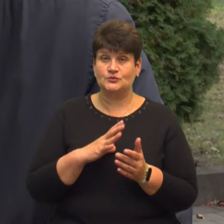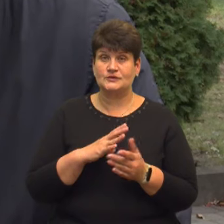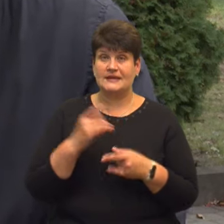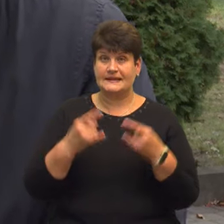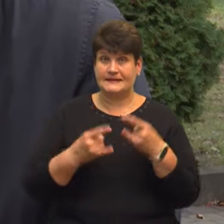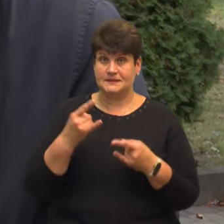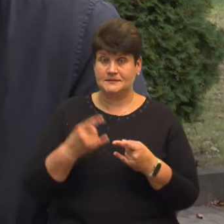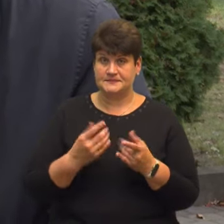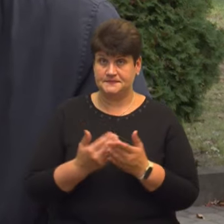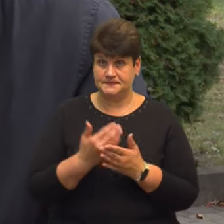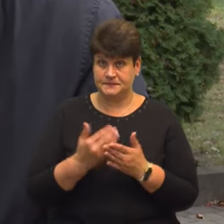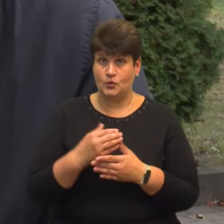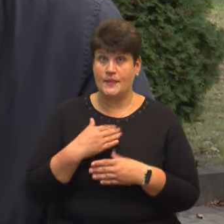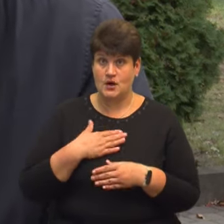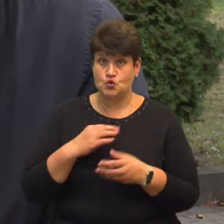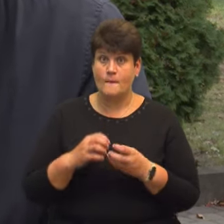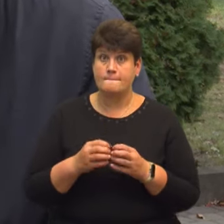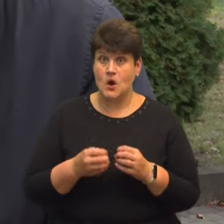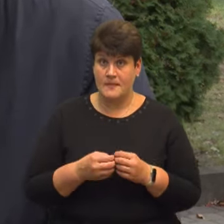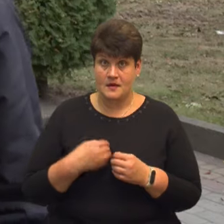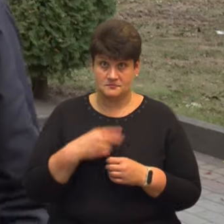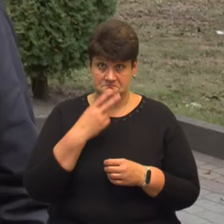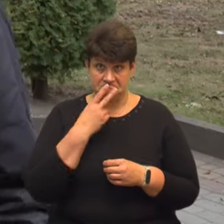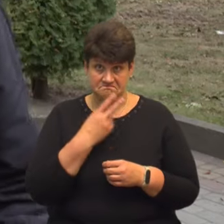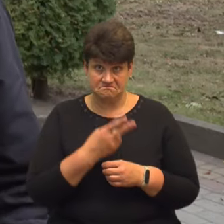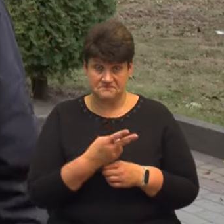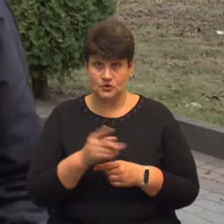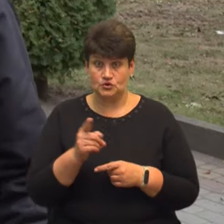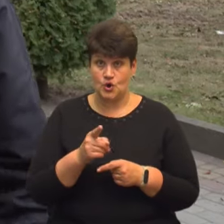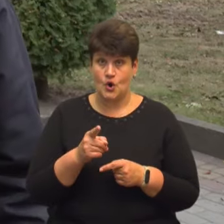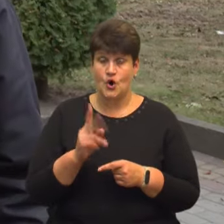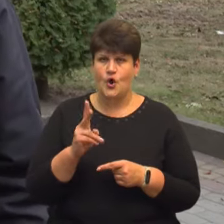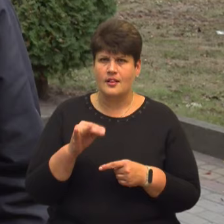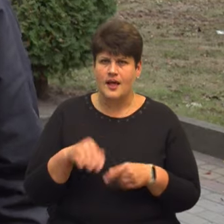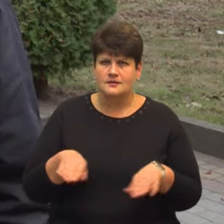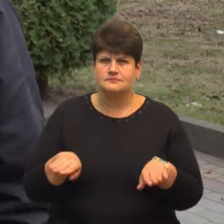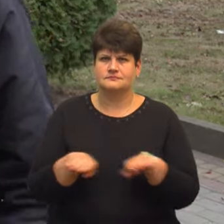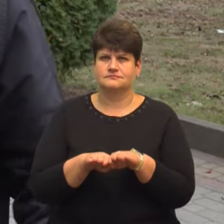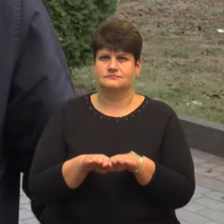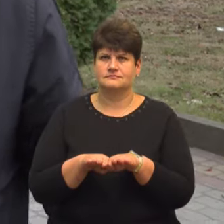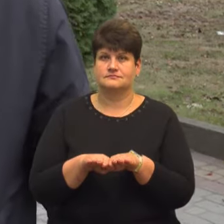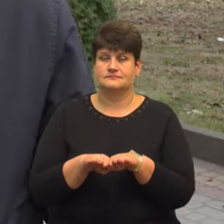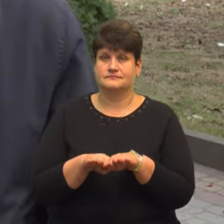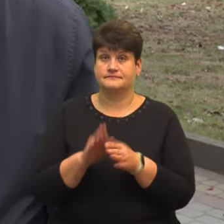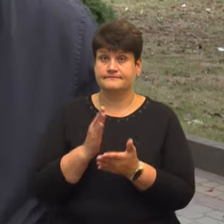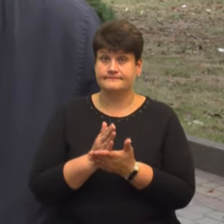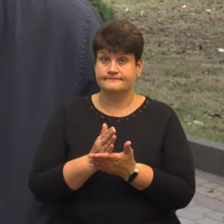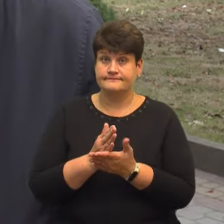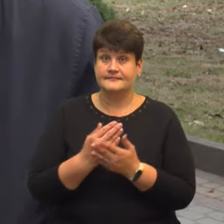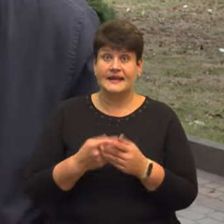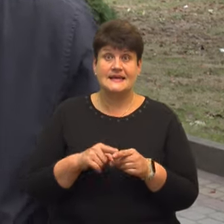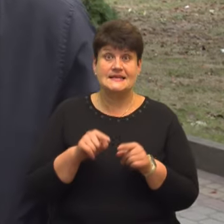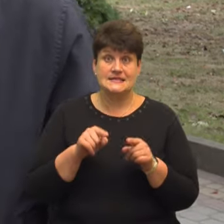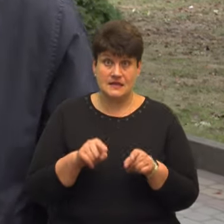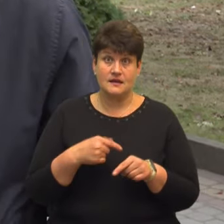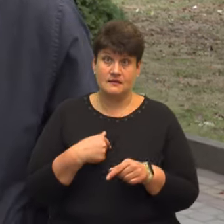про нашу проблему, ми помітили з мешканцями, що колектор щільно накрили. І це, я